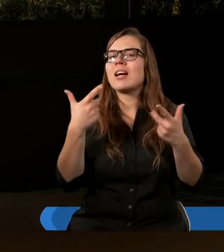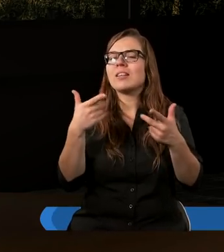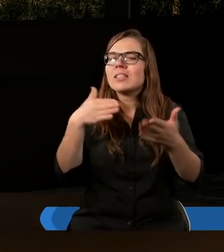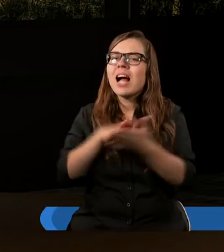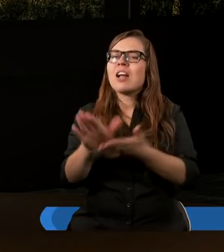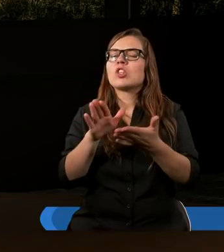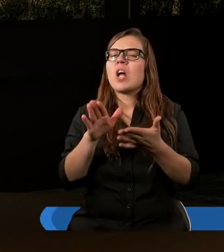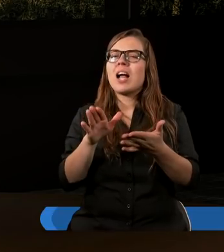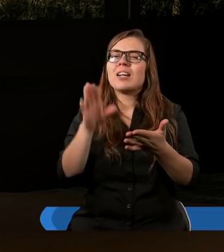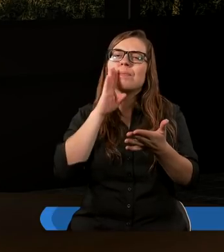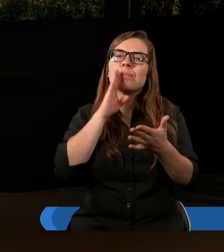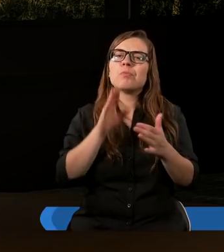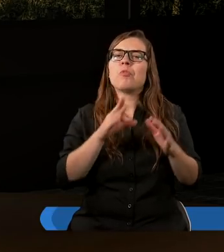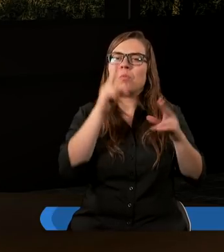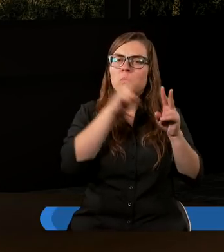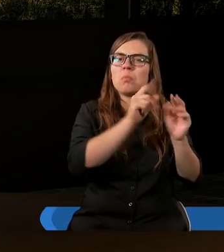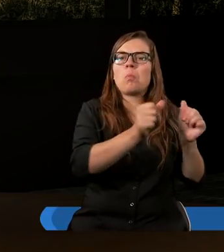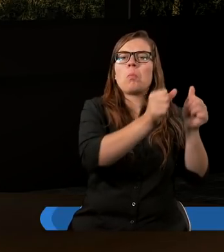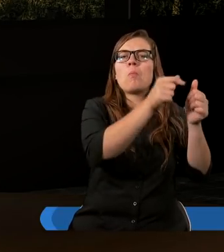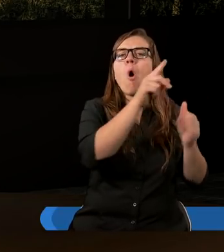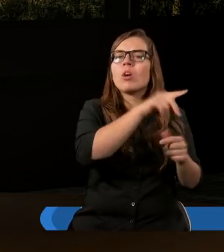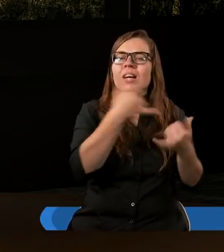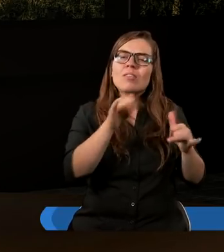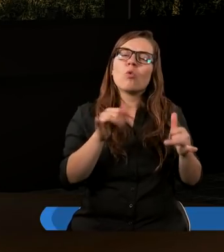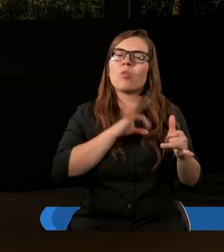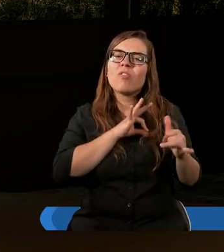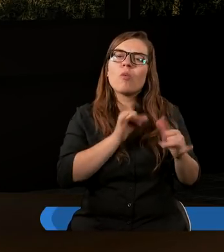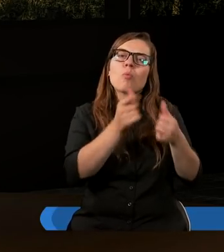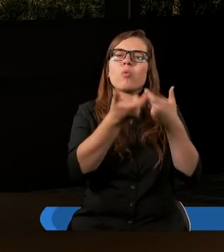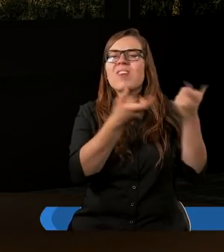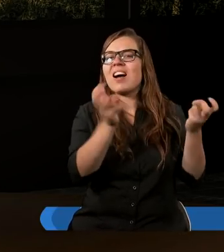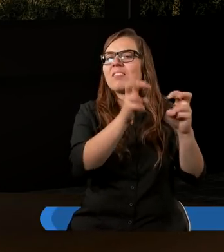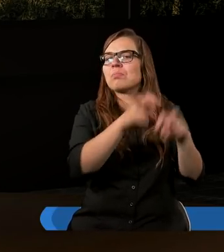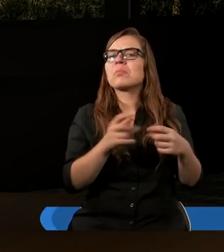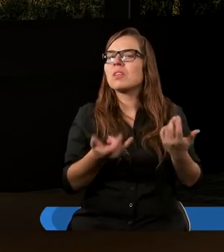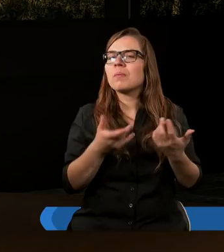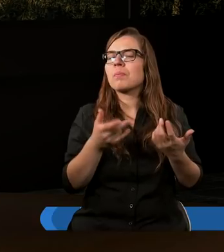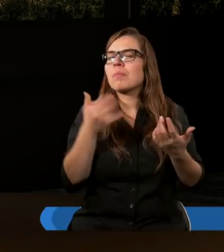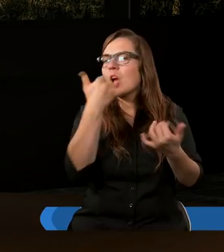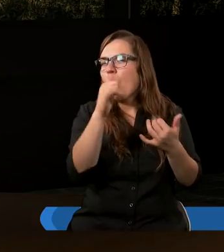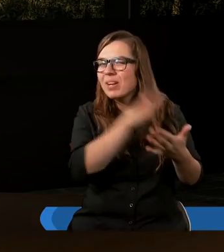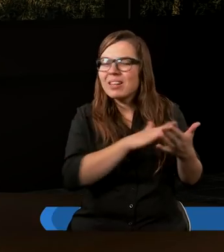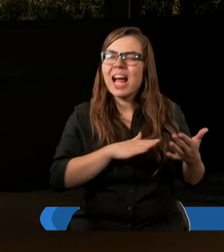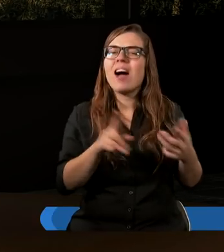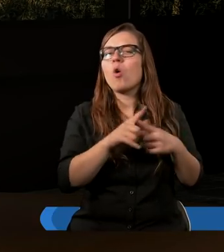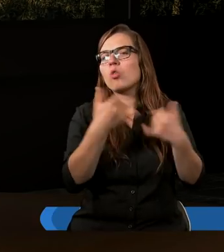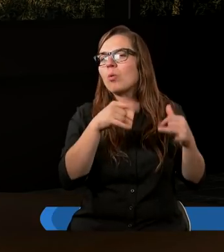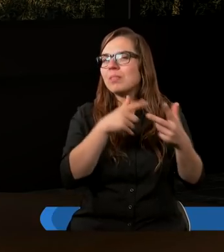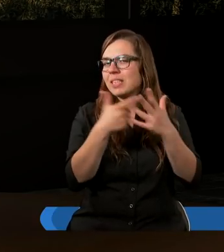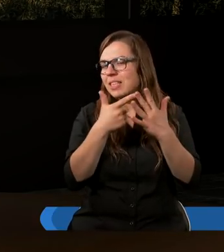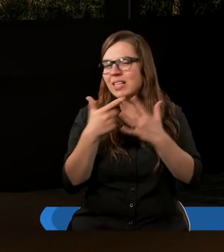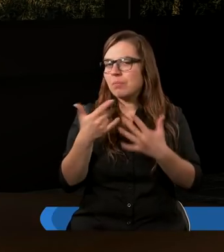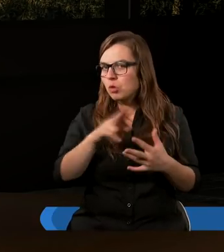innych bogów, że dawali swoje córki za mąż obcym narodom i odwrotnie.